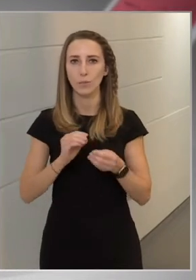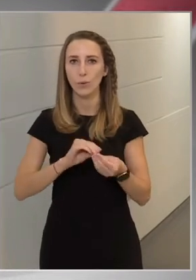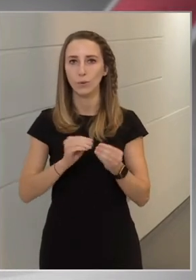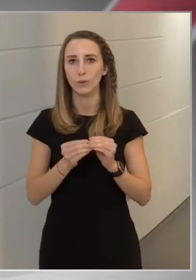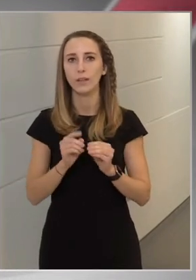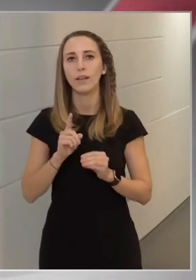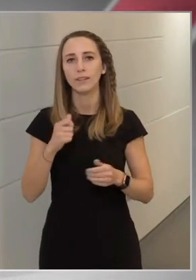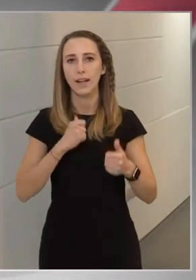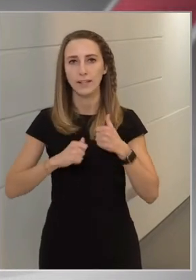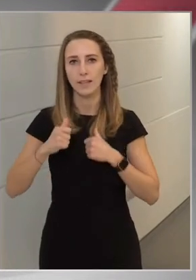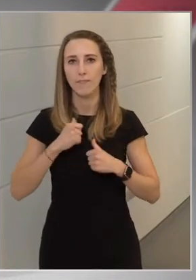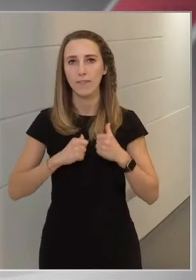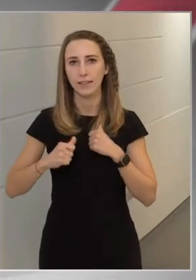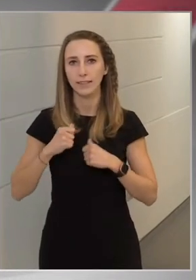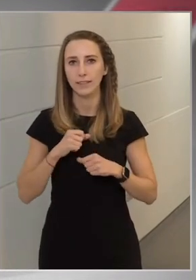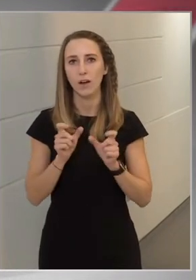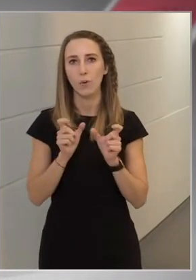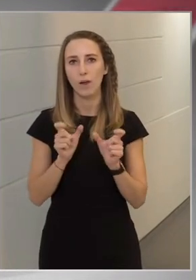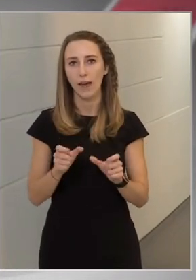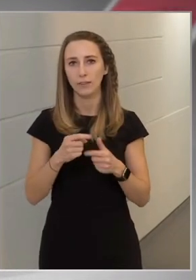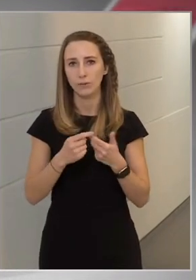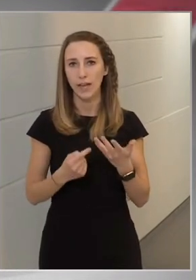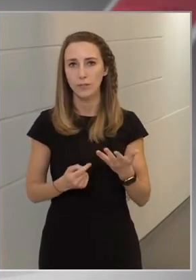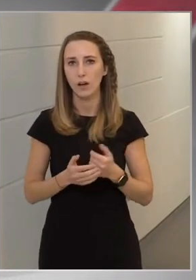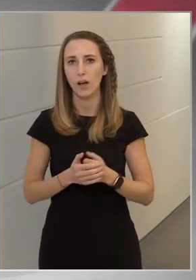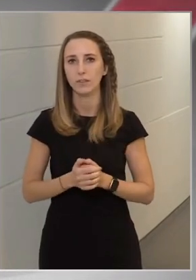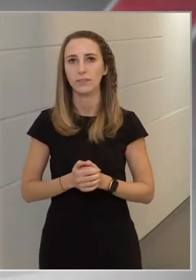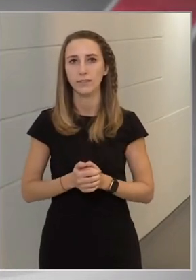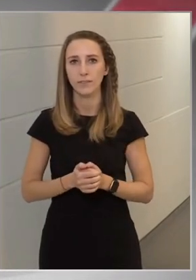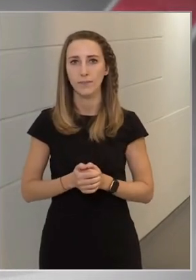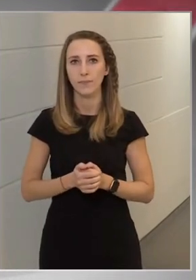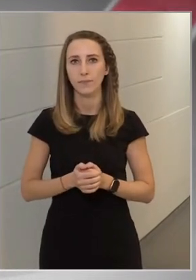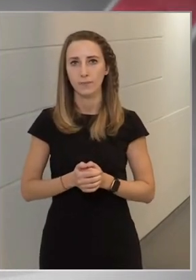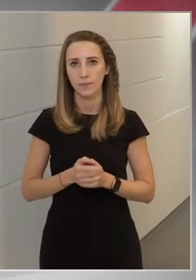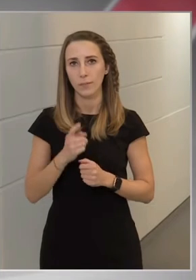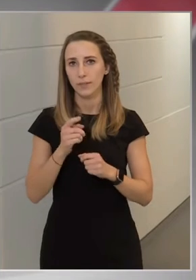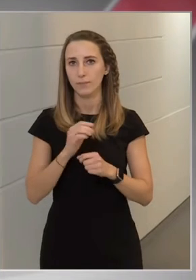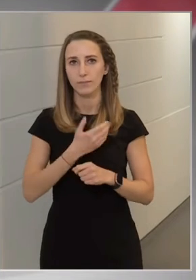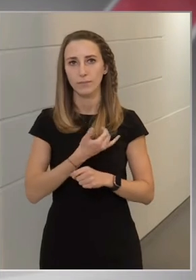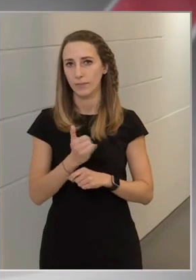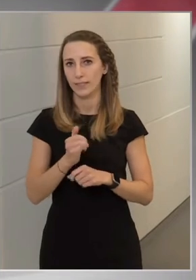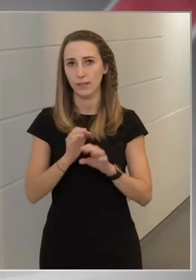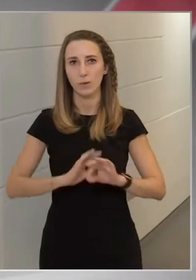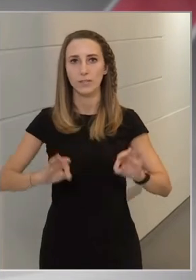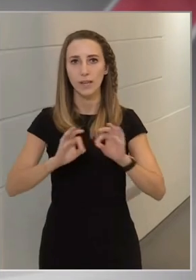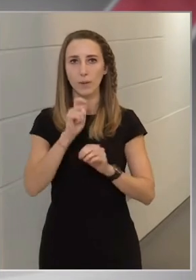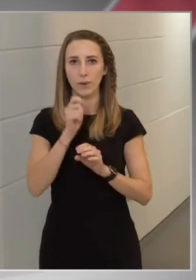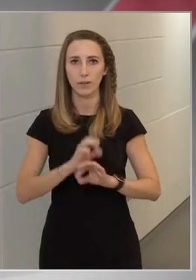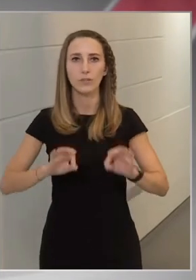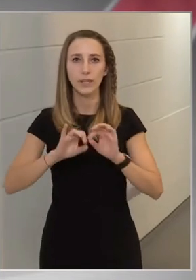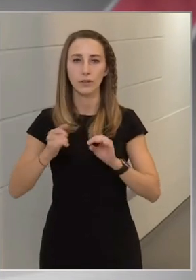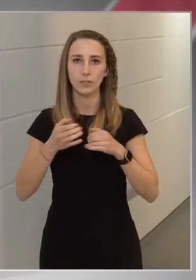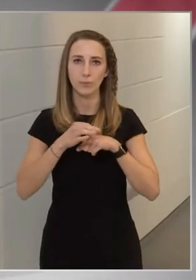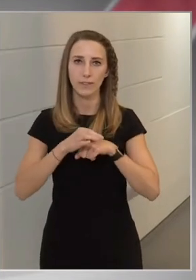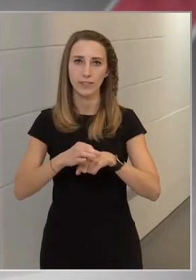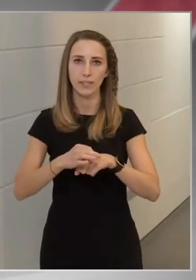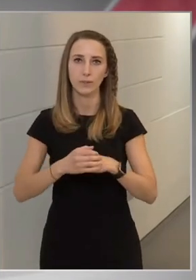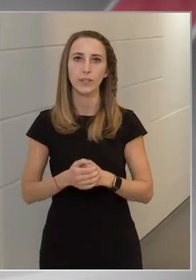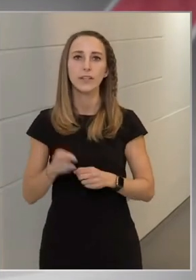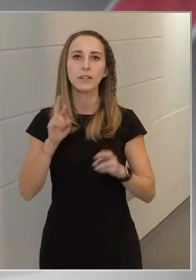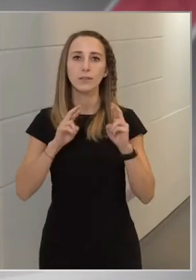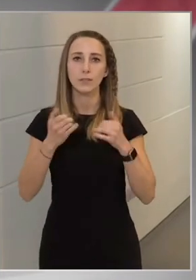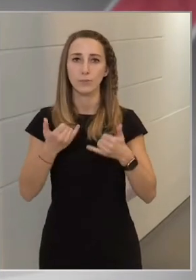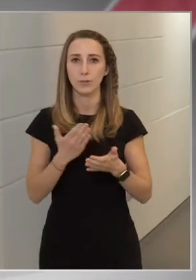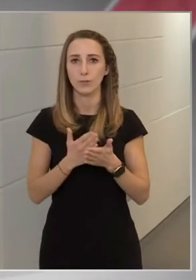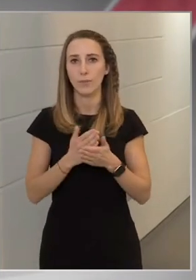elszenvedni azokat a korlátozásokat, amelyeket minden országban, így Magyarországon is bevezettünk, és azt reméljük,